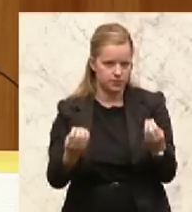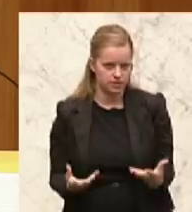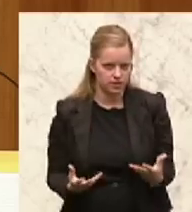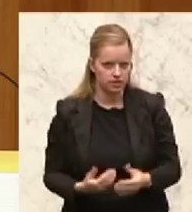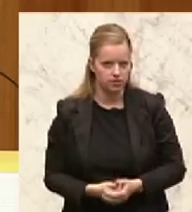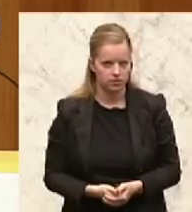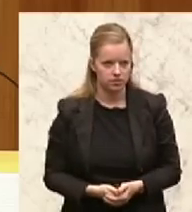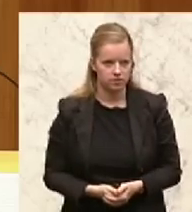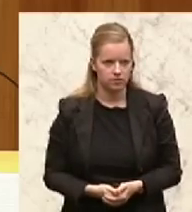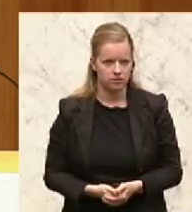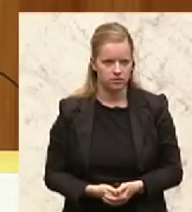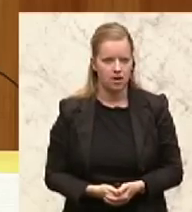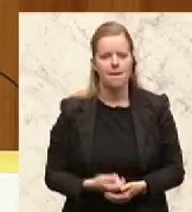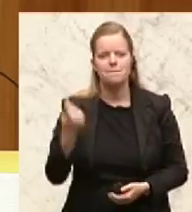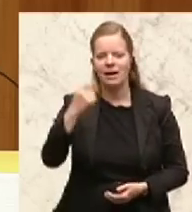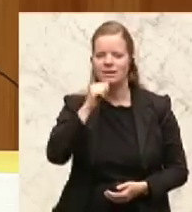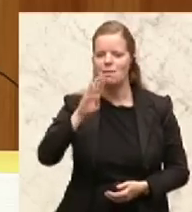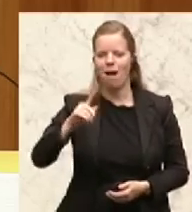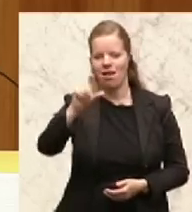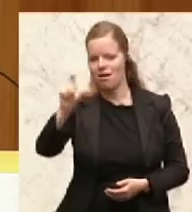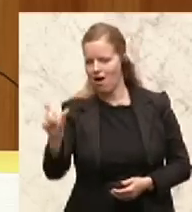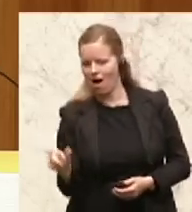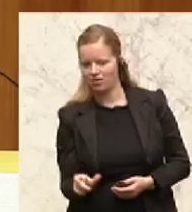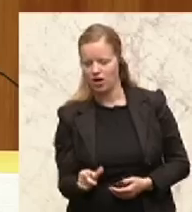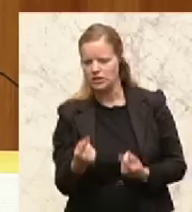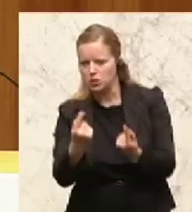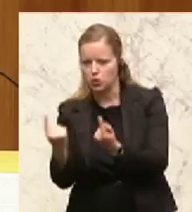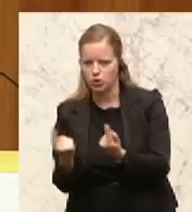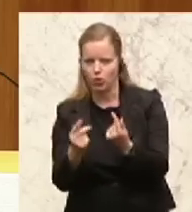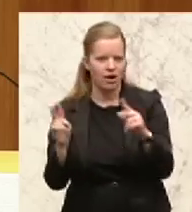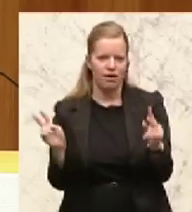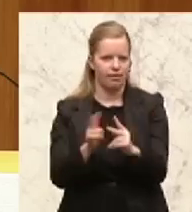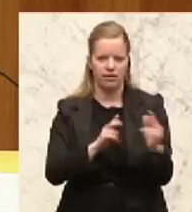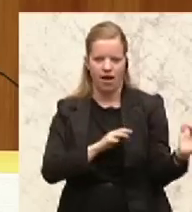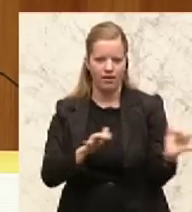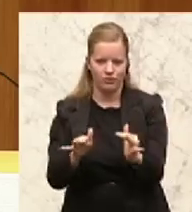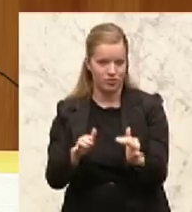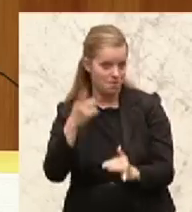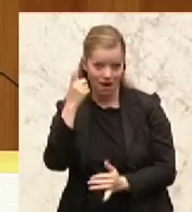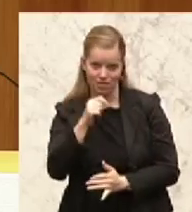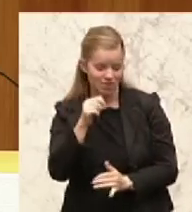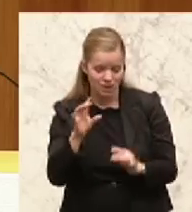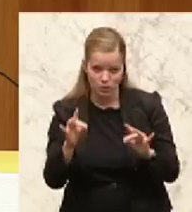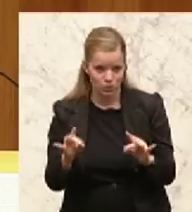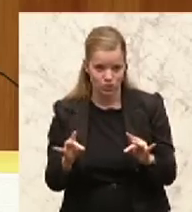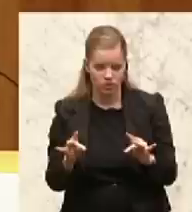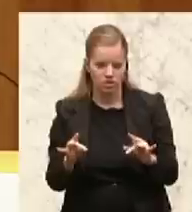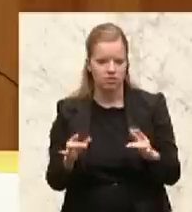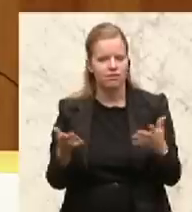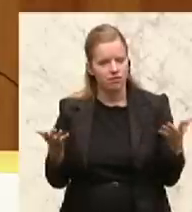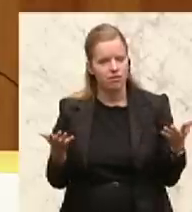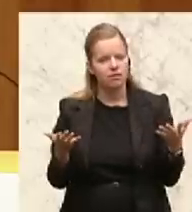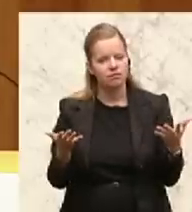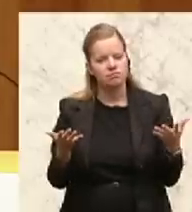Umstände am Balkan oder sonst irgendwo, sondern das hängt auch damit zusammen, wie wir hier die Abwicklung organisieren oder vielmehr